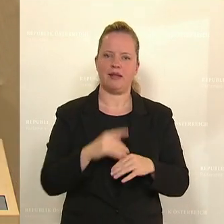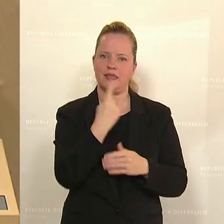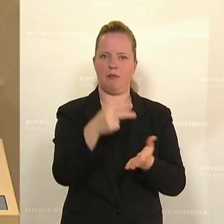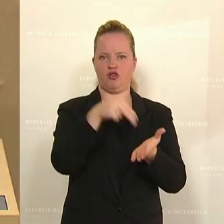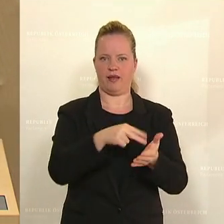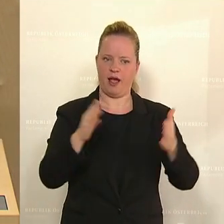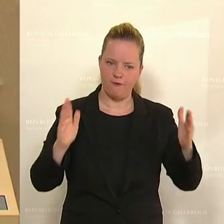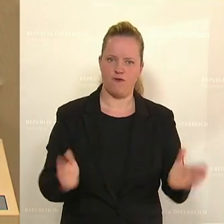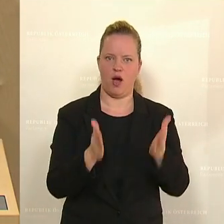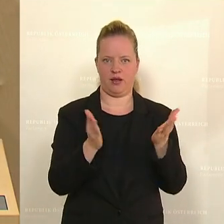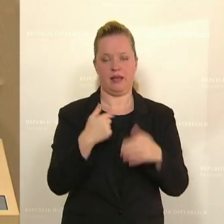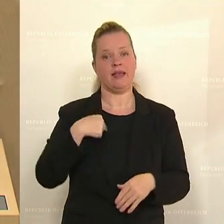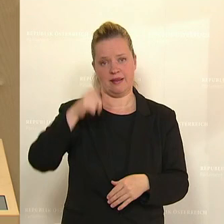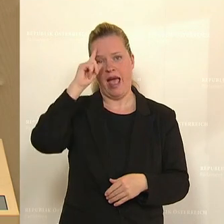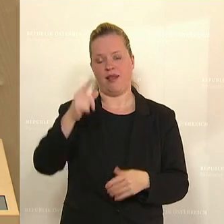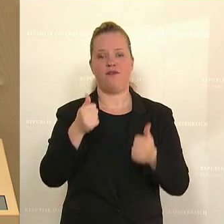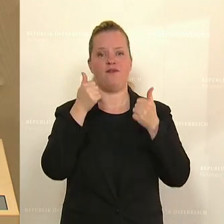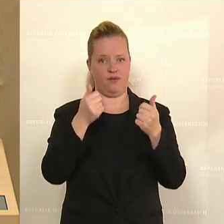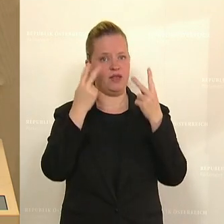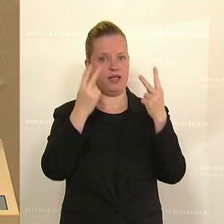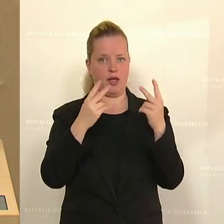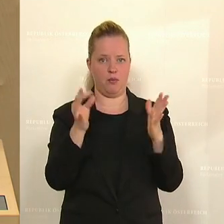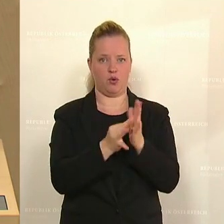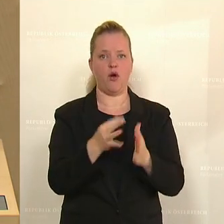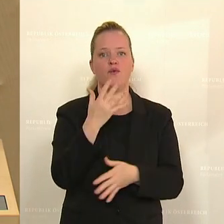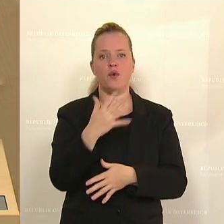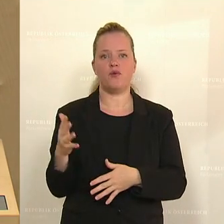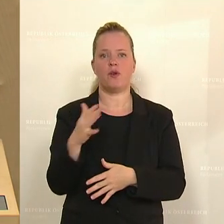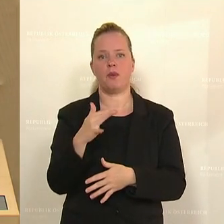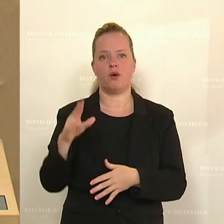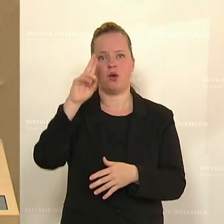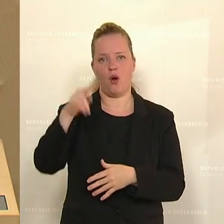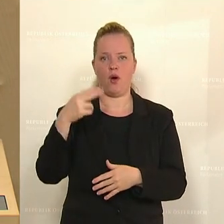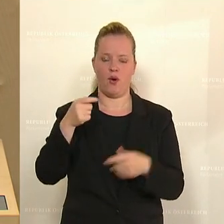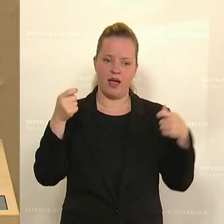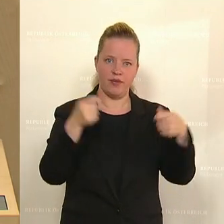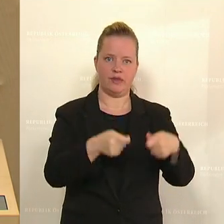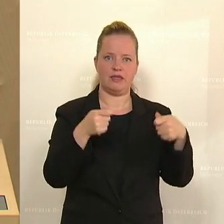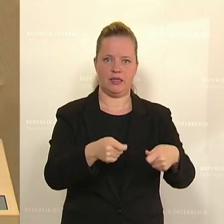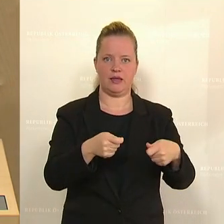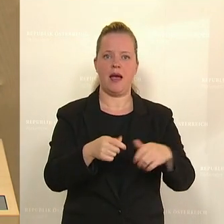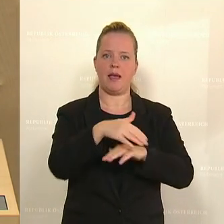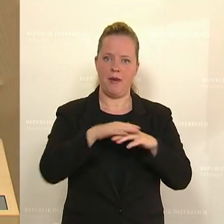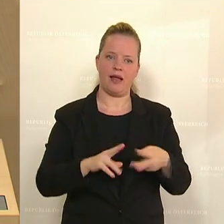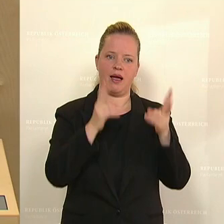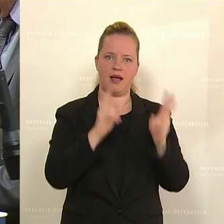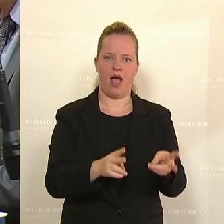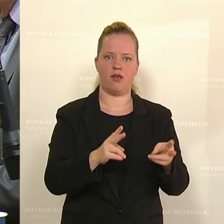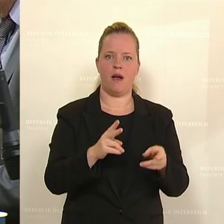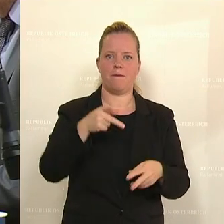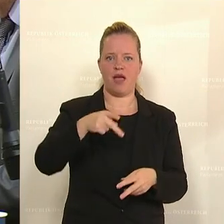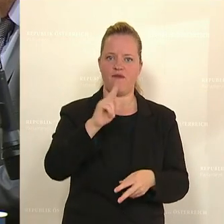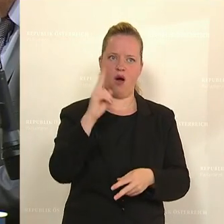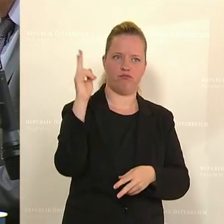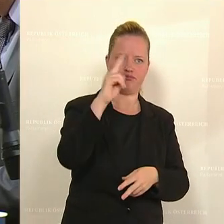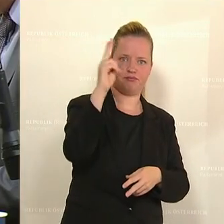das ist, glaube ich, ein ganz, ganz wesentlicher Punkt. 500 Millionen Euro wären investiert, dass die Gemeinden Photovoltaik montieren können,